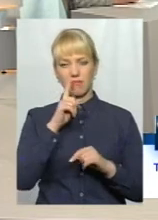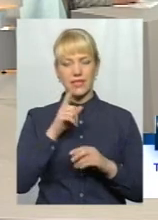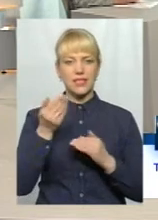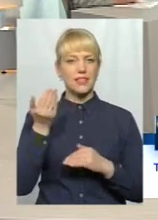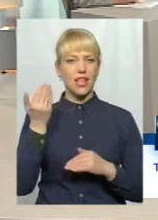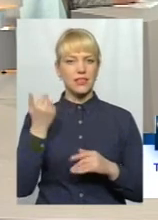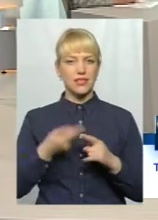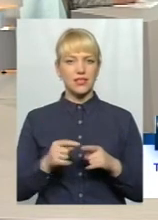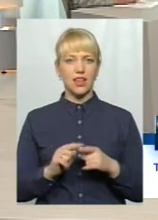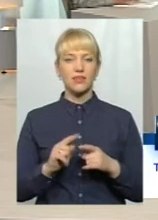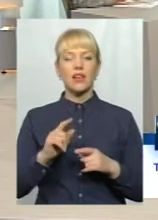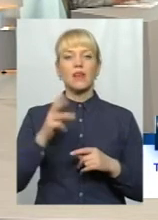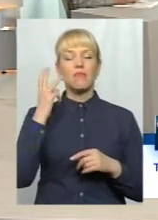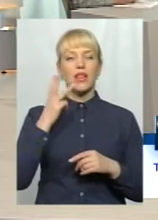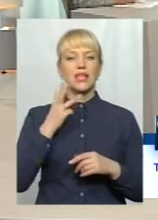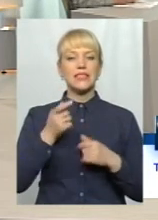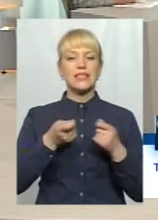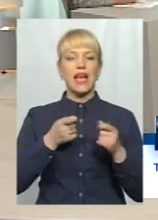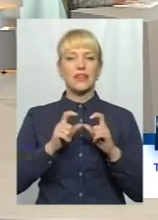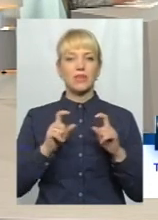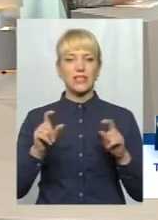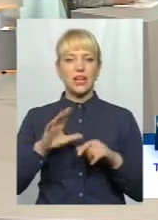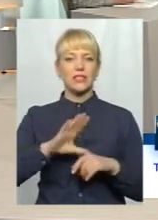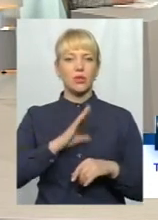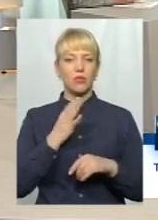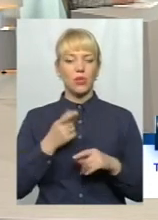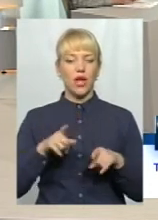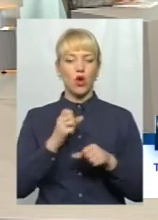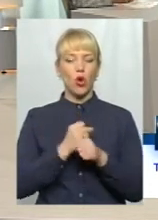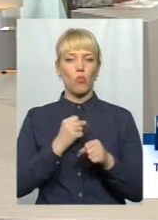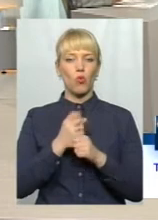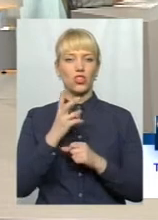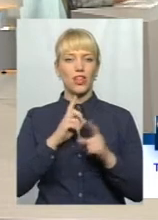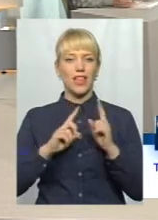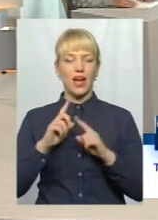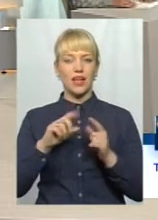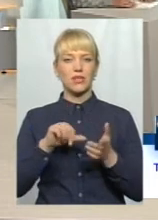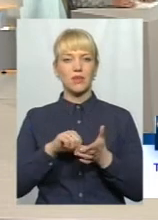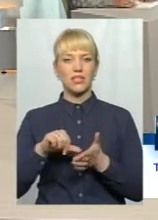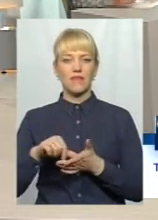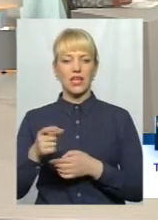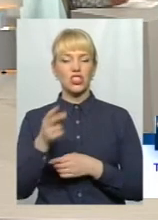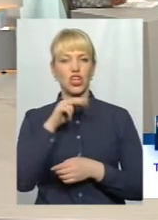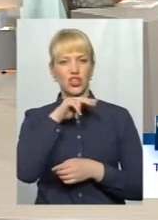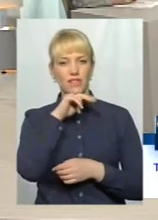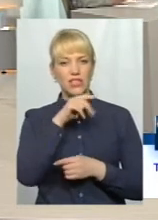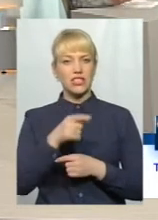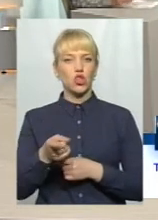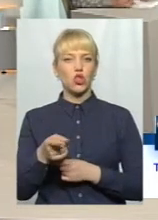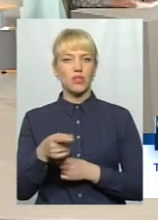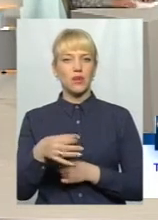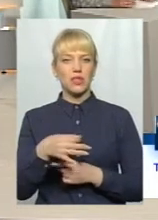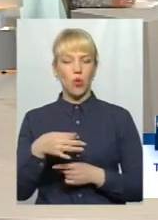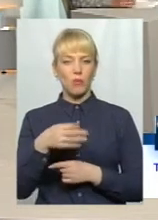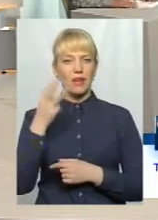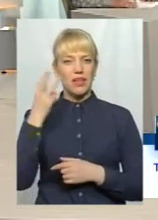в Министській обладшій адміністрації відбулась така робоча нарада з представниками не тільки Хмельницької області, а й Чернівецької, Тернопільської. І там директор